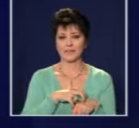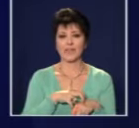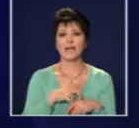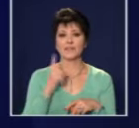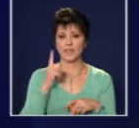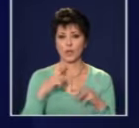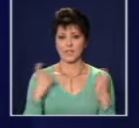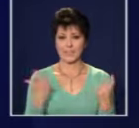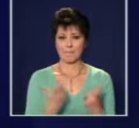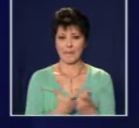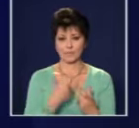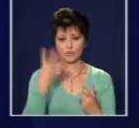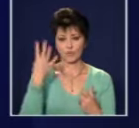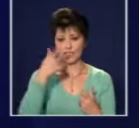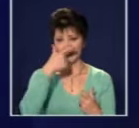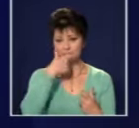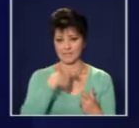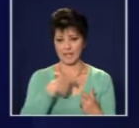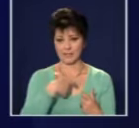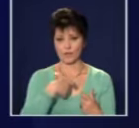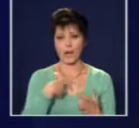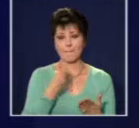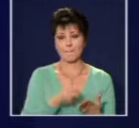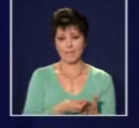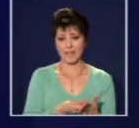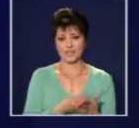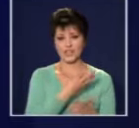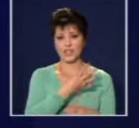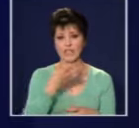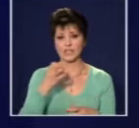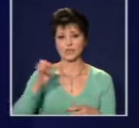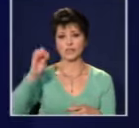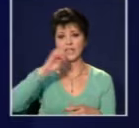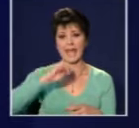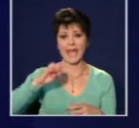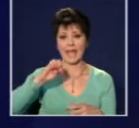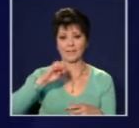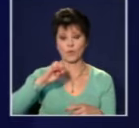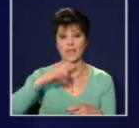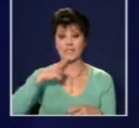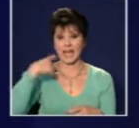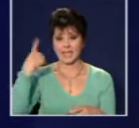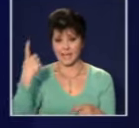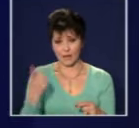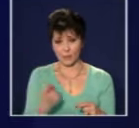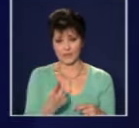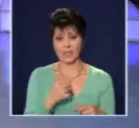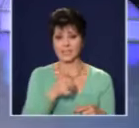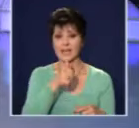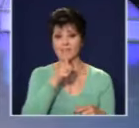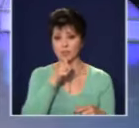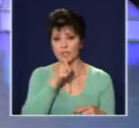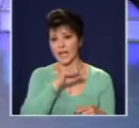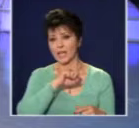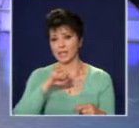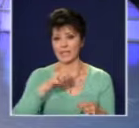четири членно, плаща 400 евро на година за вода и електричество. Това в България е невъзможно на